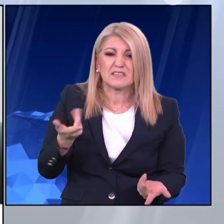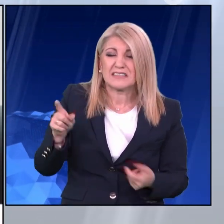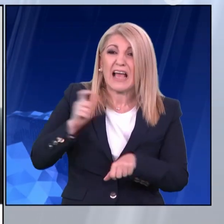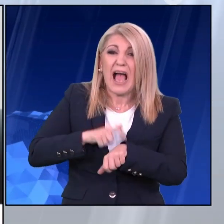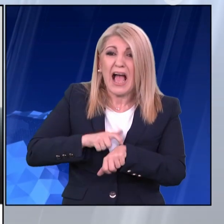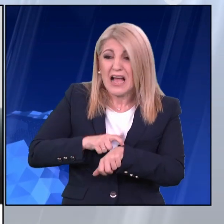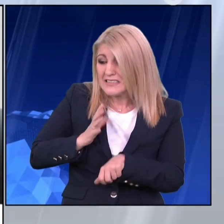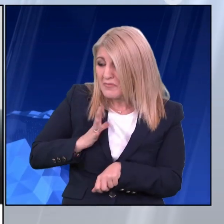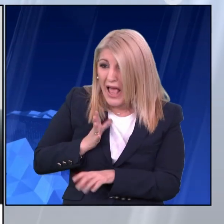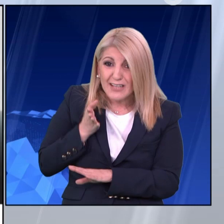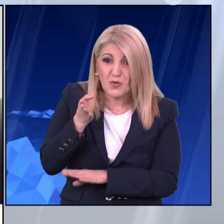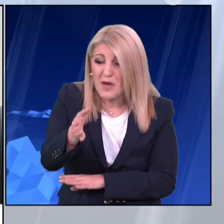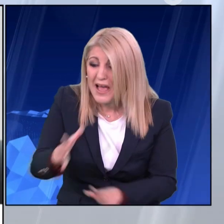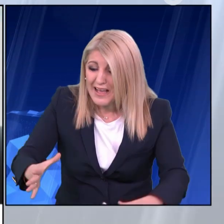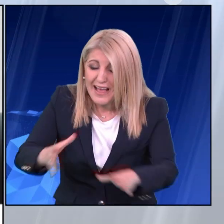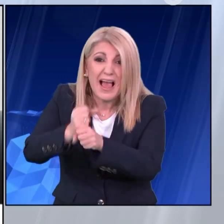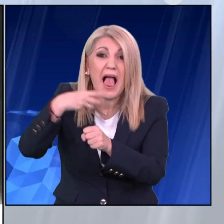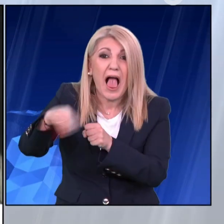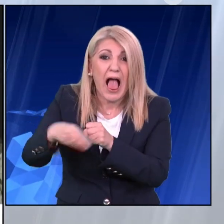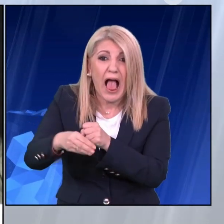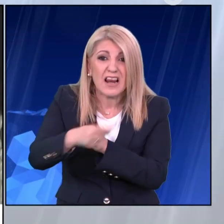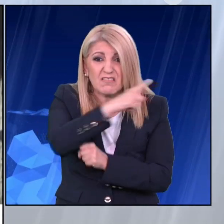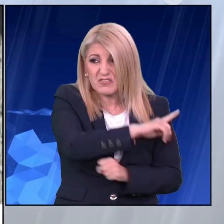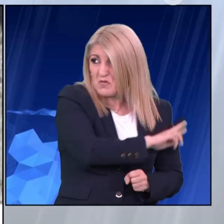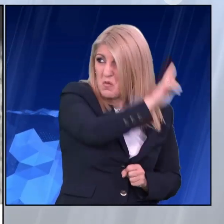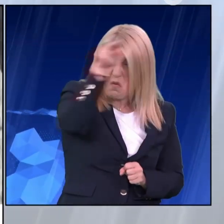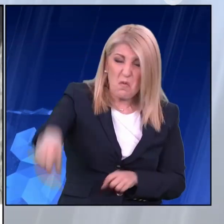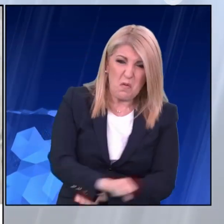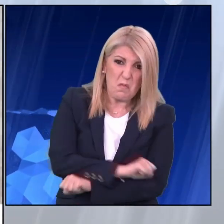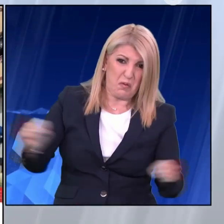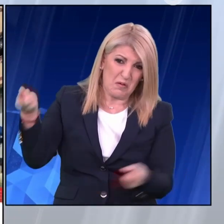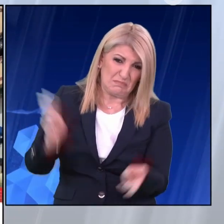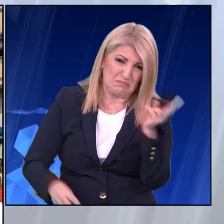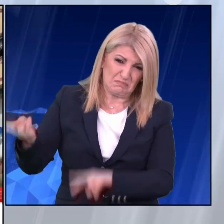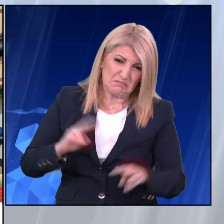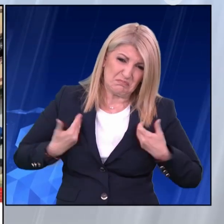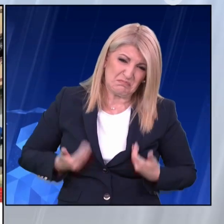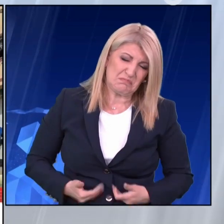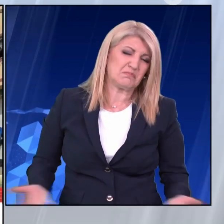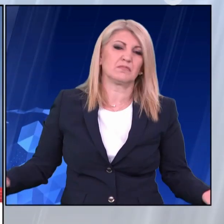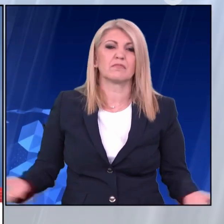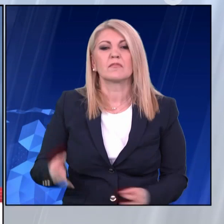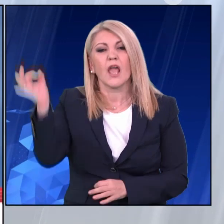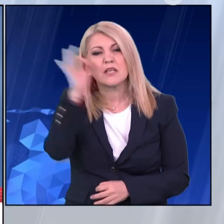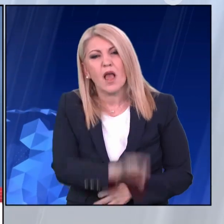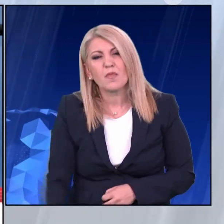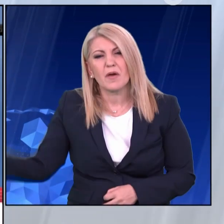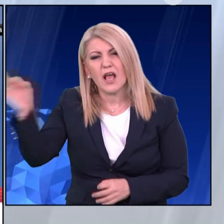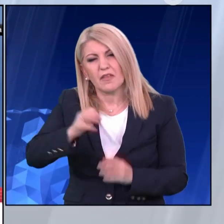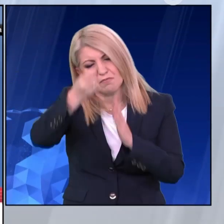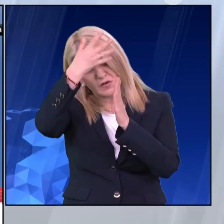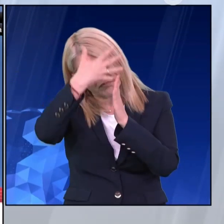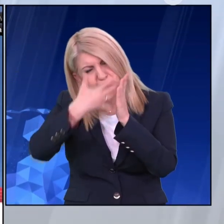Δεν έρχεται ούτε η πολυπόθητη εκεχηρία, με αποτέλεσμα κάθε μέρα που περνάει η λίστα με τους χιλιάδες νεκρούς να μεγαλώνει ακόμα περισσότερο.